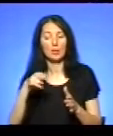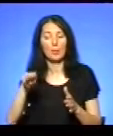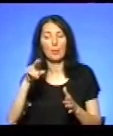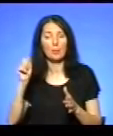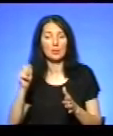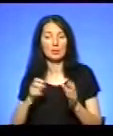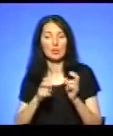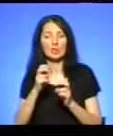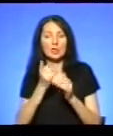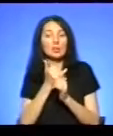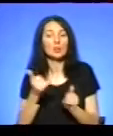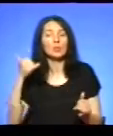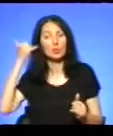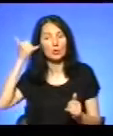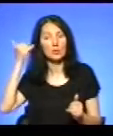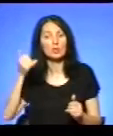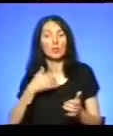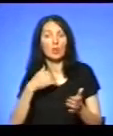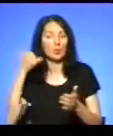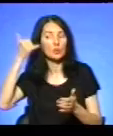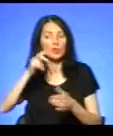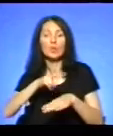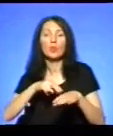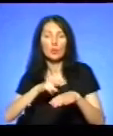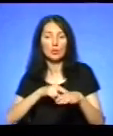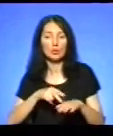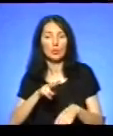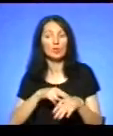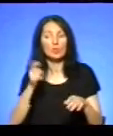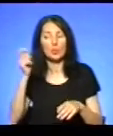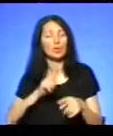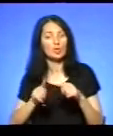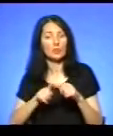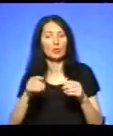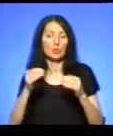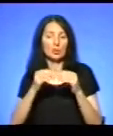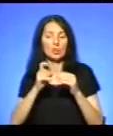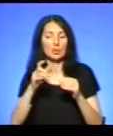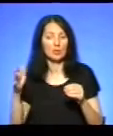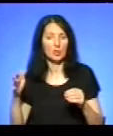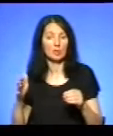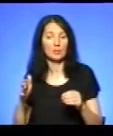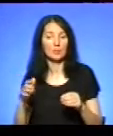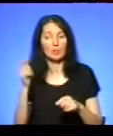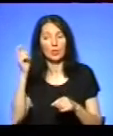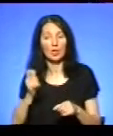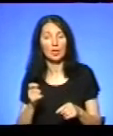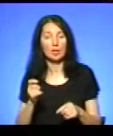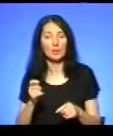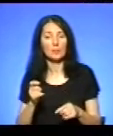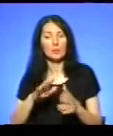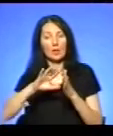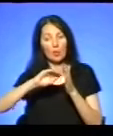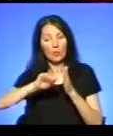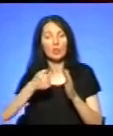годин було додзвонитися, електриків визвали поліцію. Поліція приїхала, швидко, десь хвилин 10. Вони приїхали, вони визвали